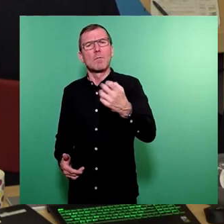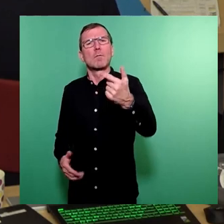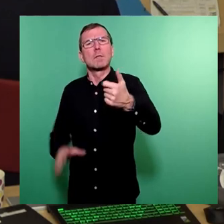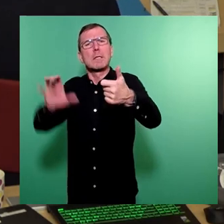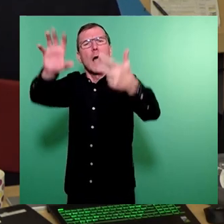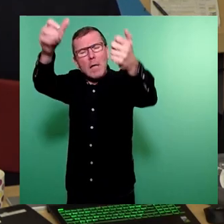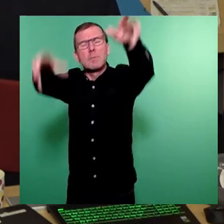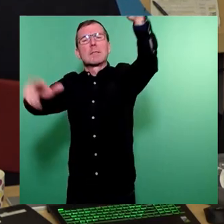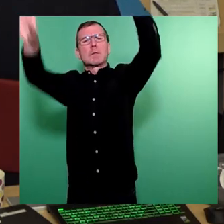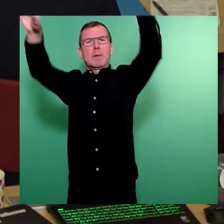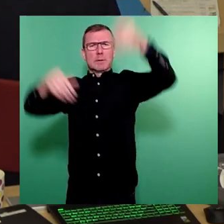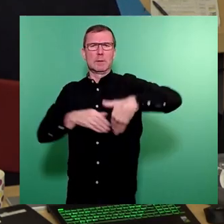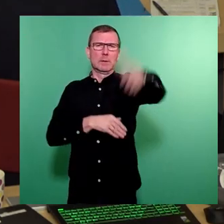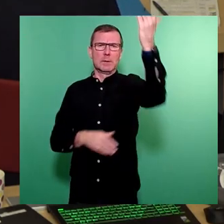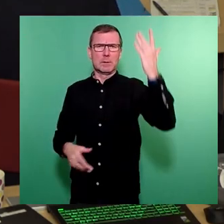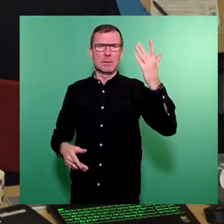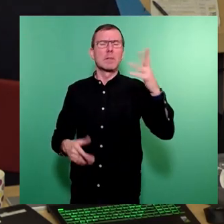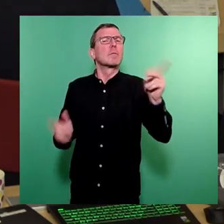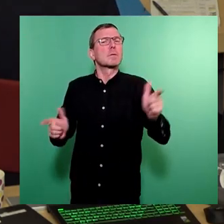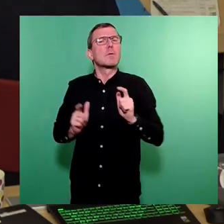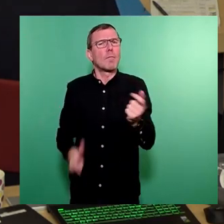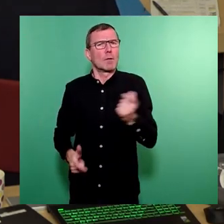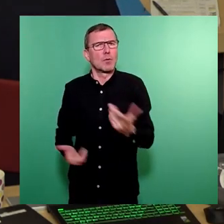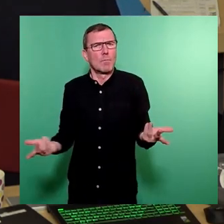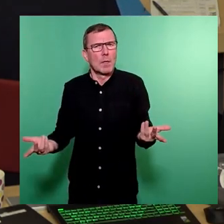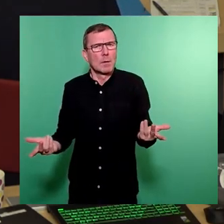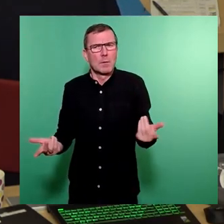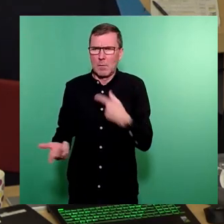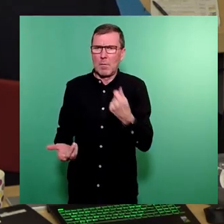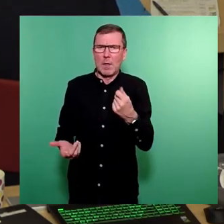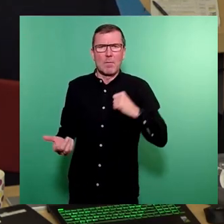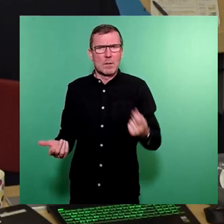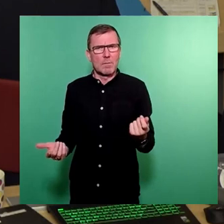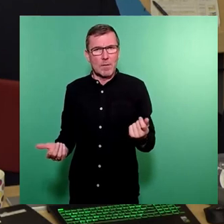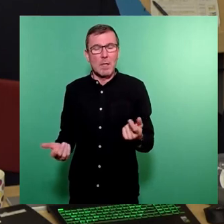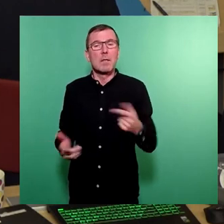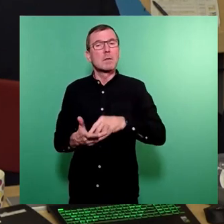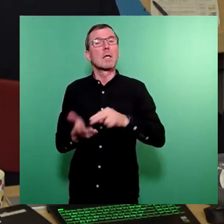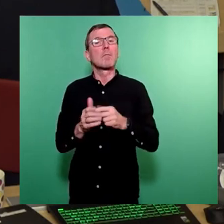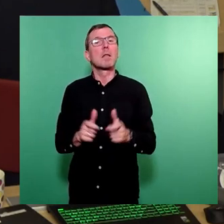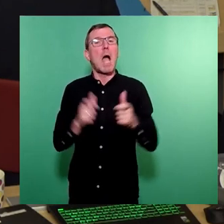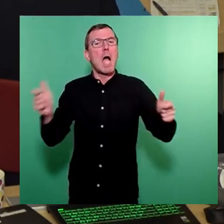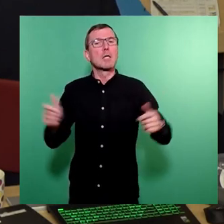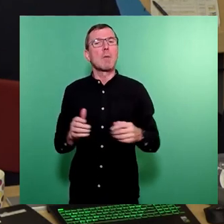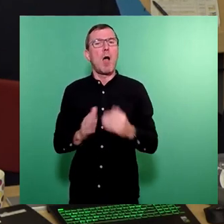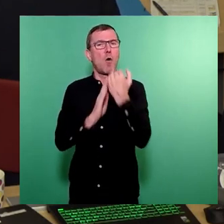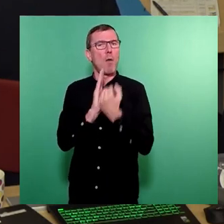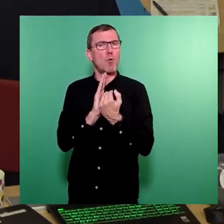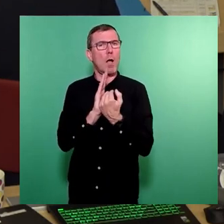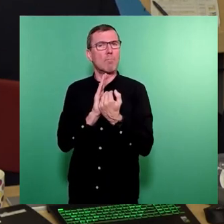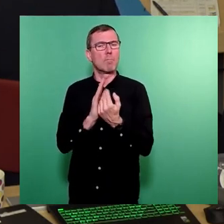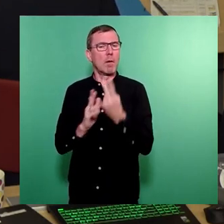und 27 zu erwarten sein? Was bedeutet dies für das geplante Ausbauszenario oder Programm?